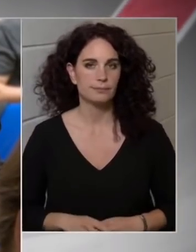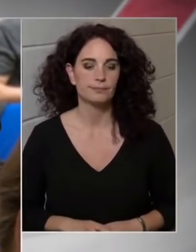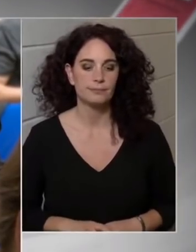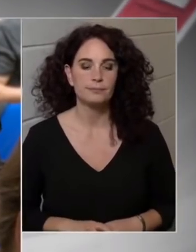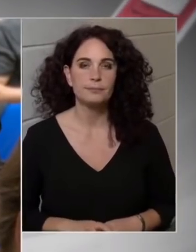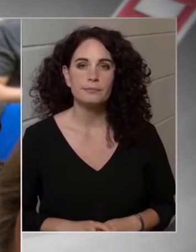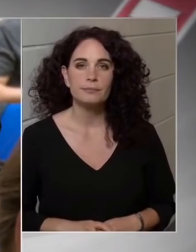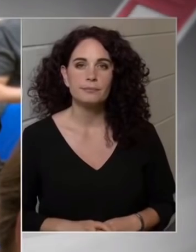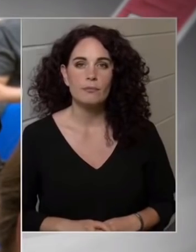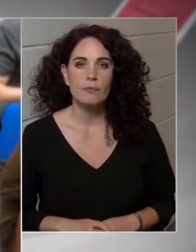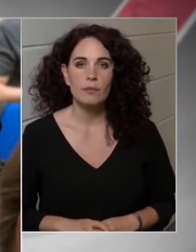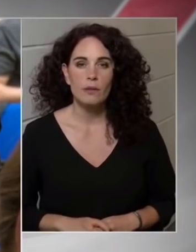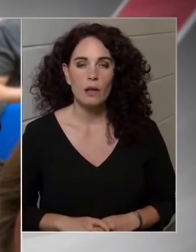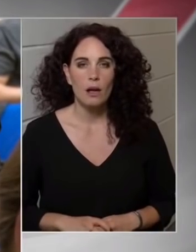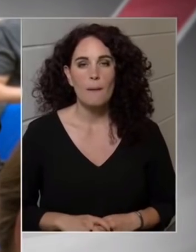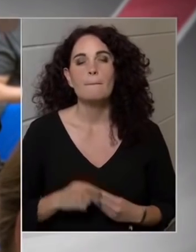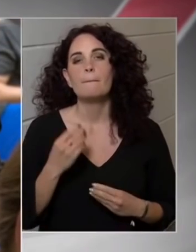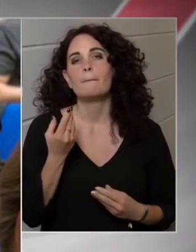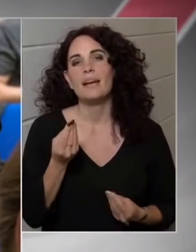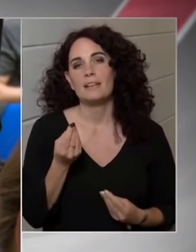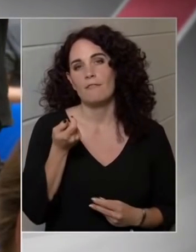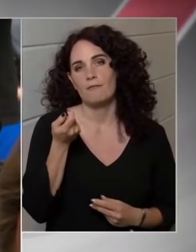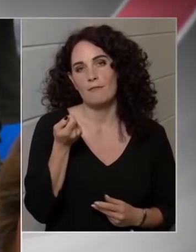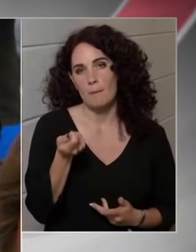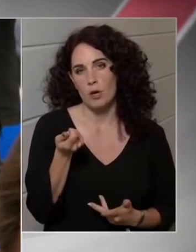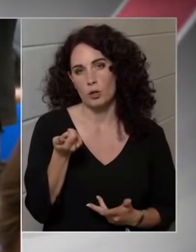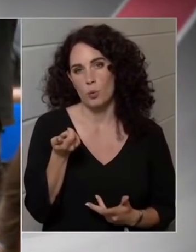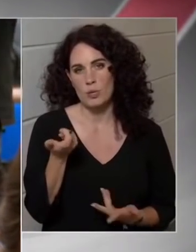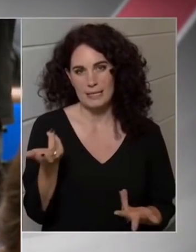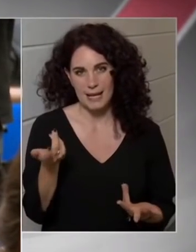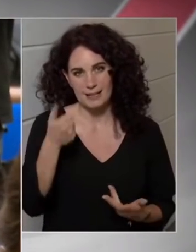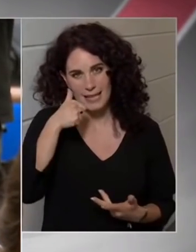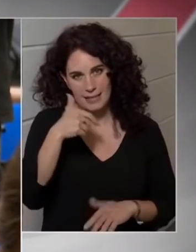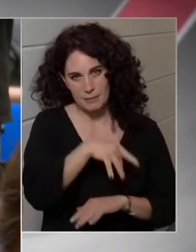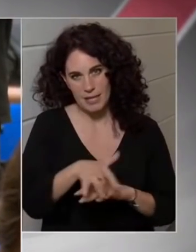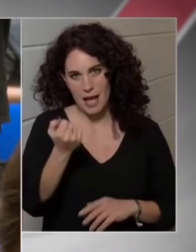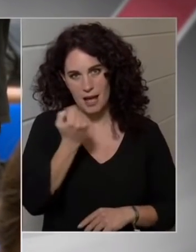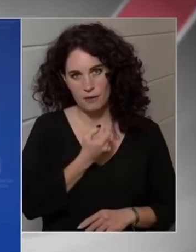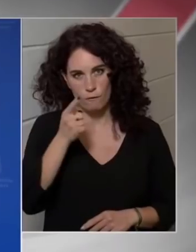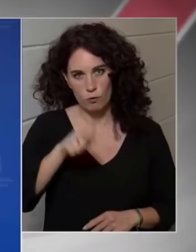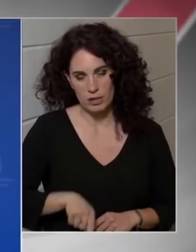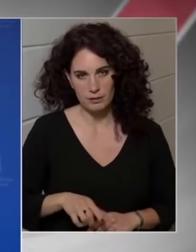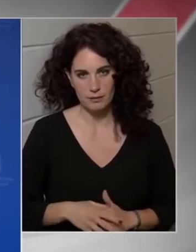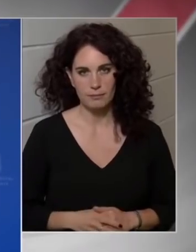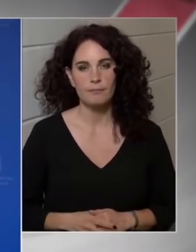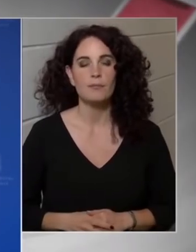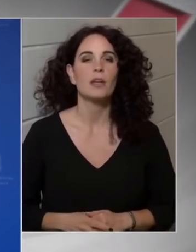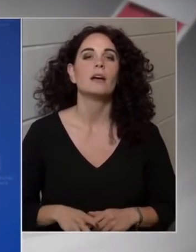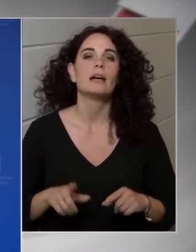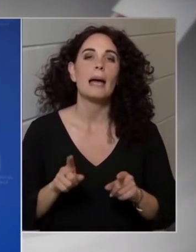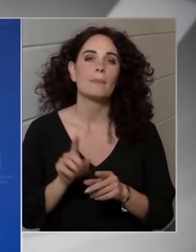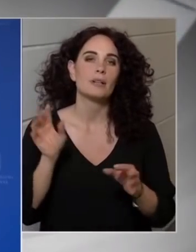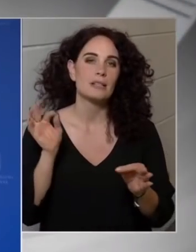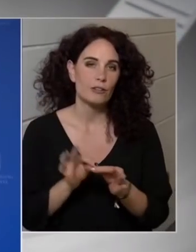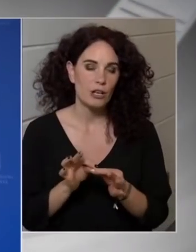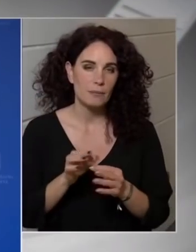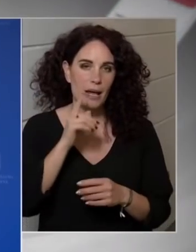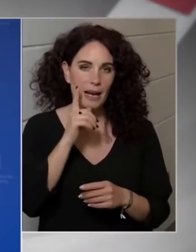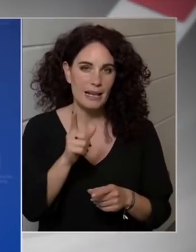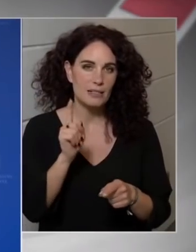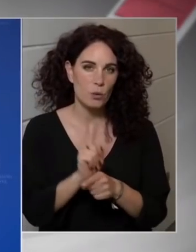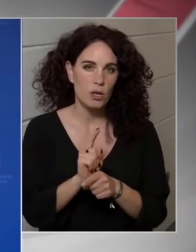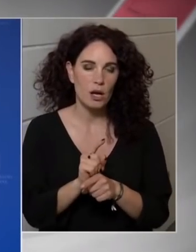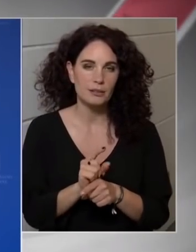Ugye mennyi a fennmaradó összeg? 100 milliárd forint. Ebben az esetben lesznek olyan